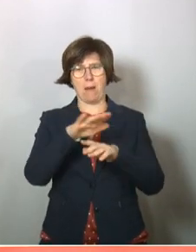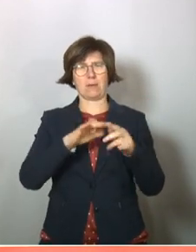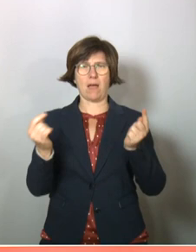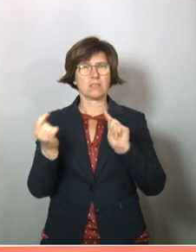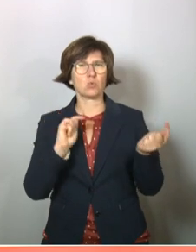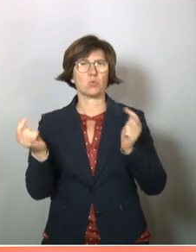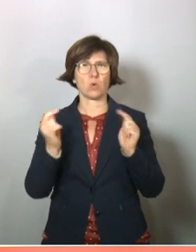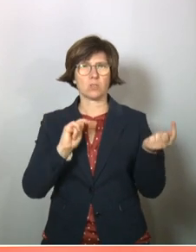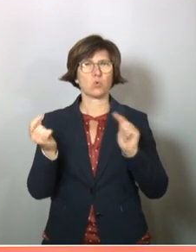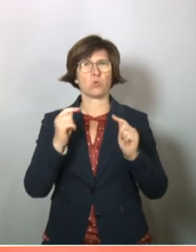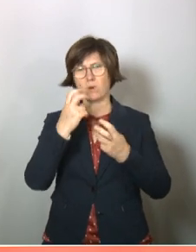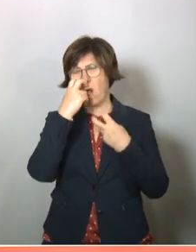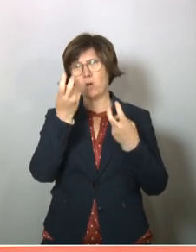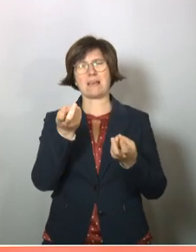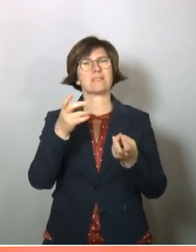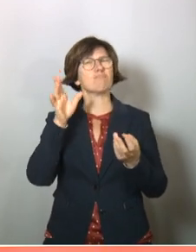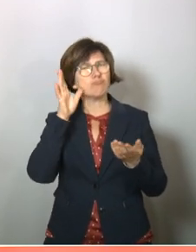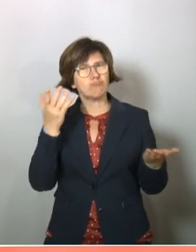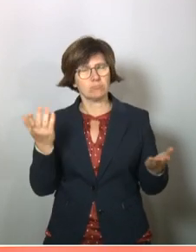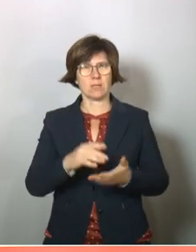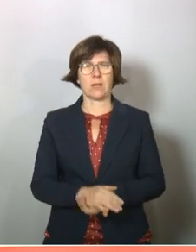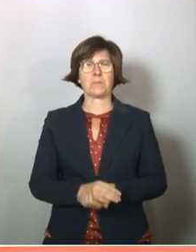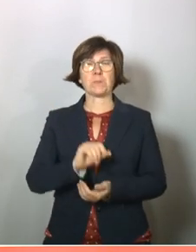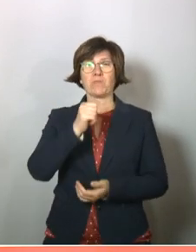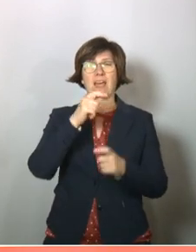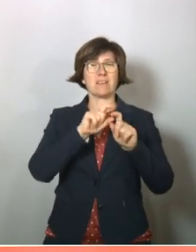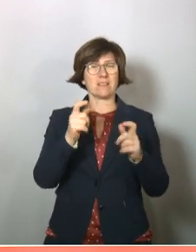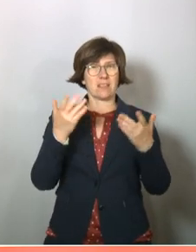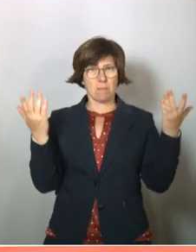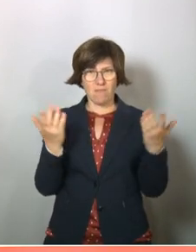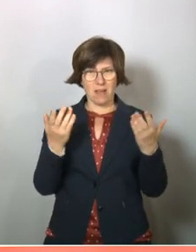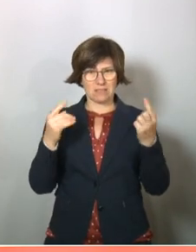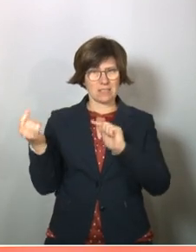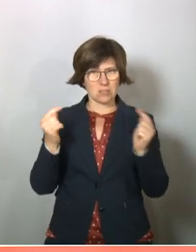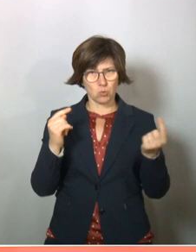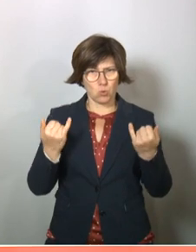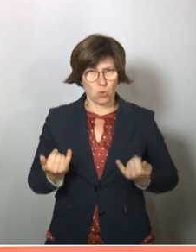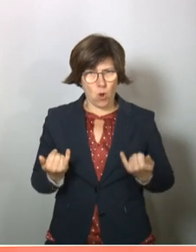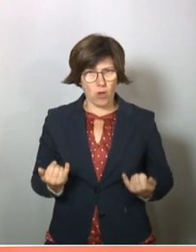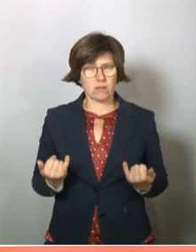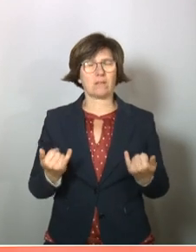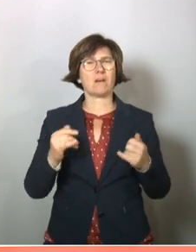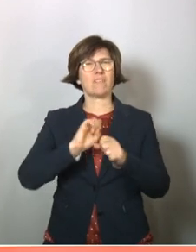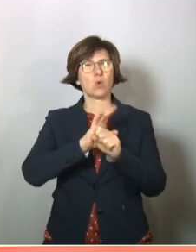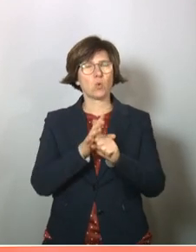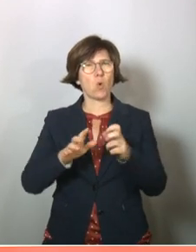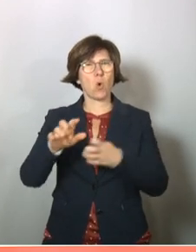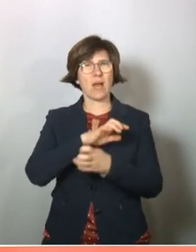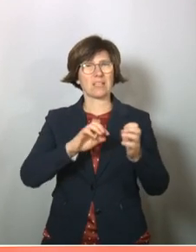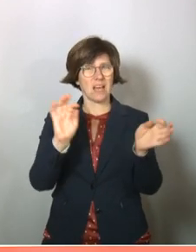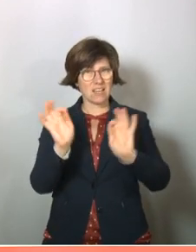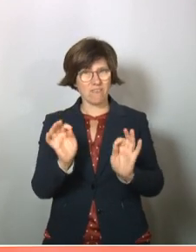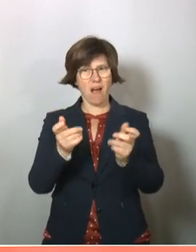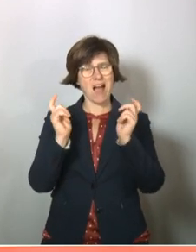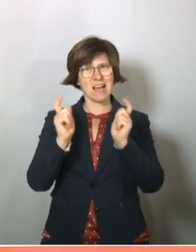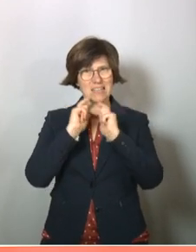miteinander reden und mit unseren Gästen reden. Das erste Thema, über das wir sprechen wollen, ist die Corona-Krise, die Gefahren